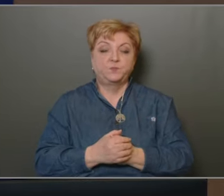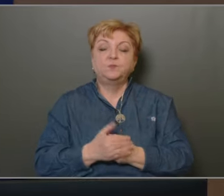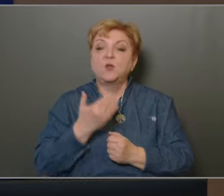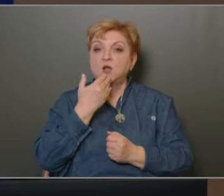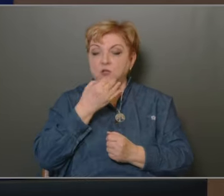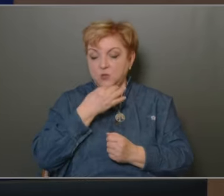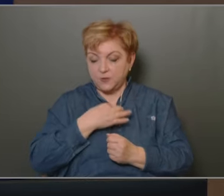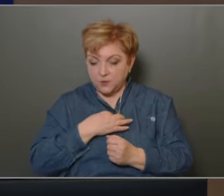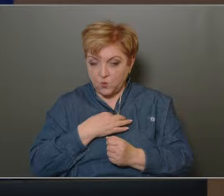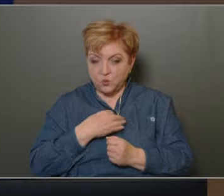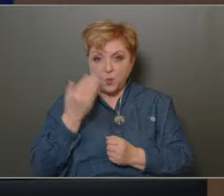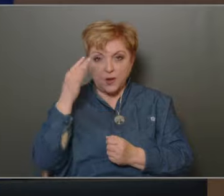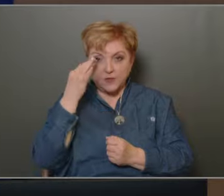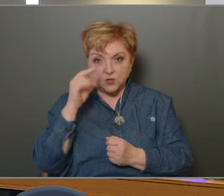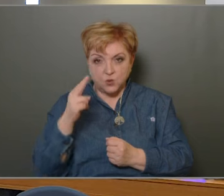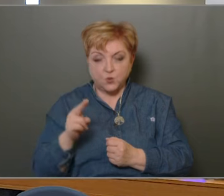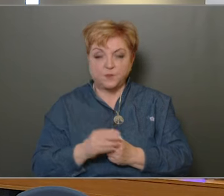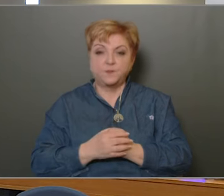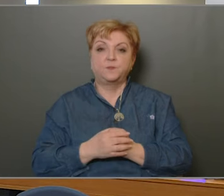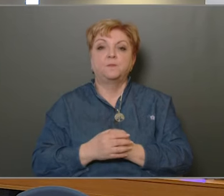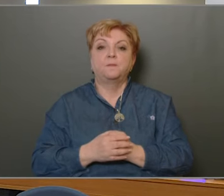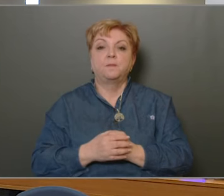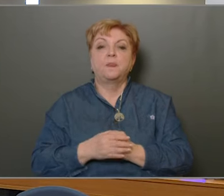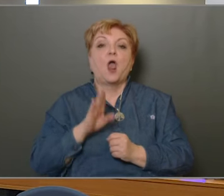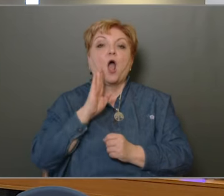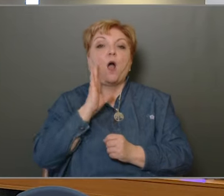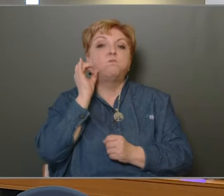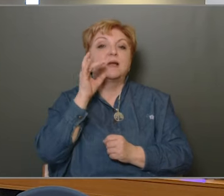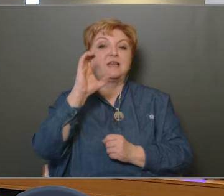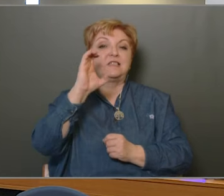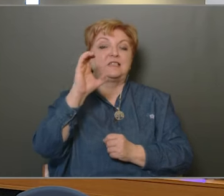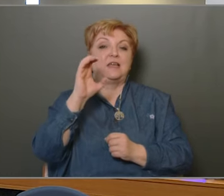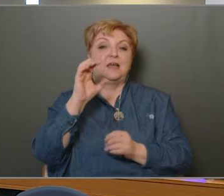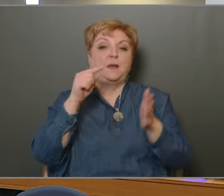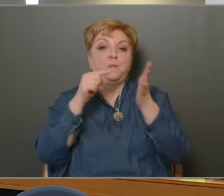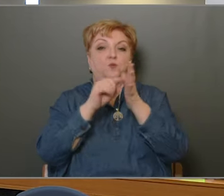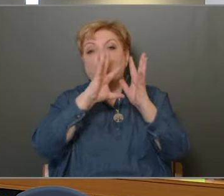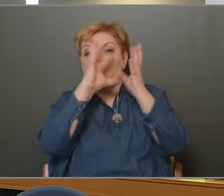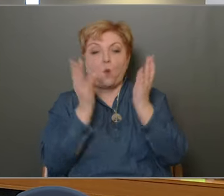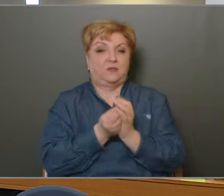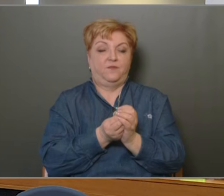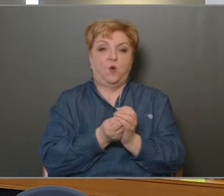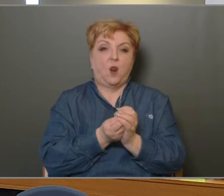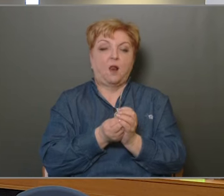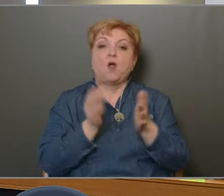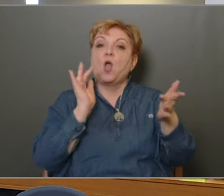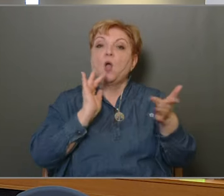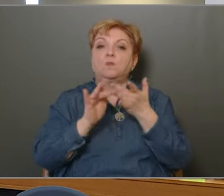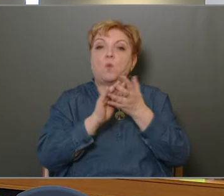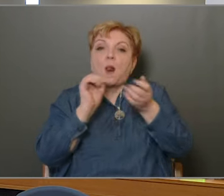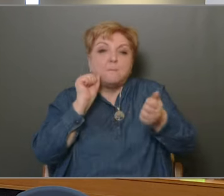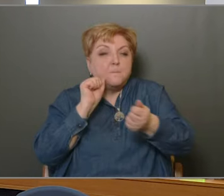Köszönöm a szót, polgármester úr. És hát akkor itt ABC pontokat összefoglalva, akkor próbálom